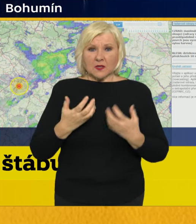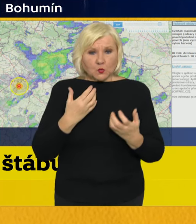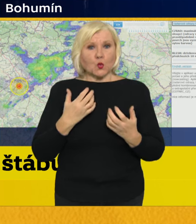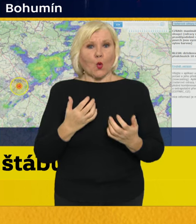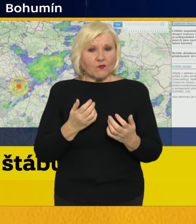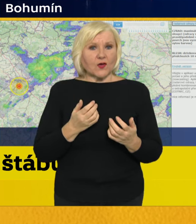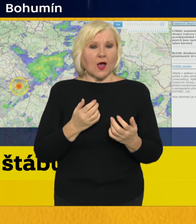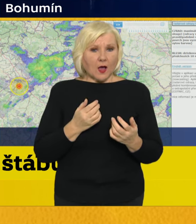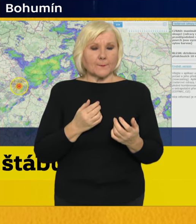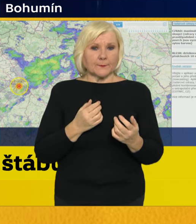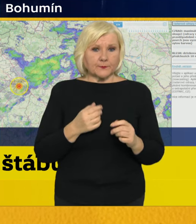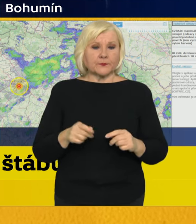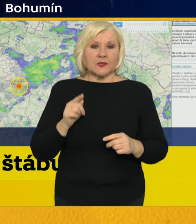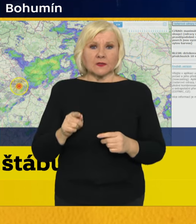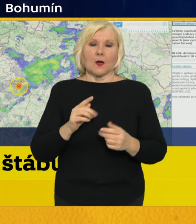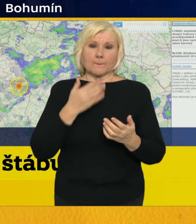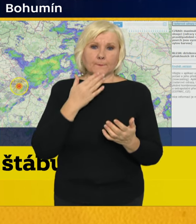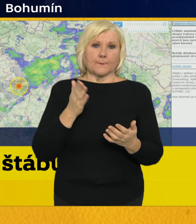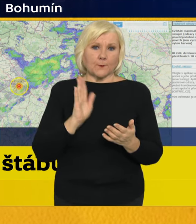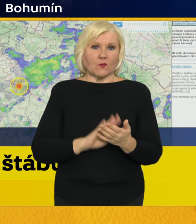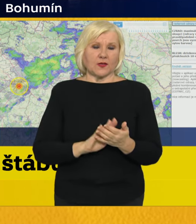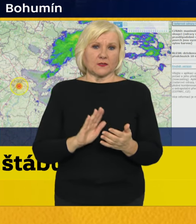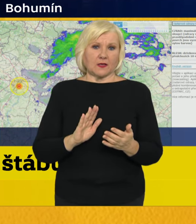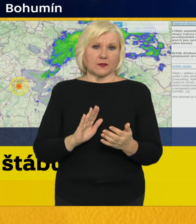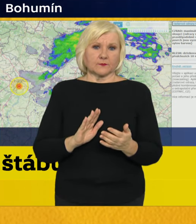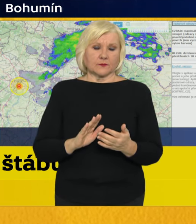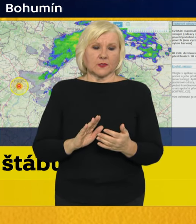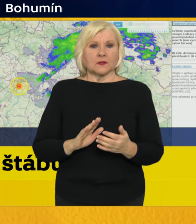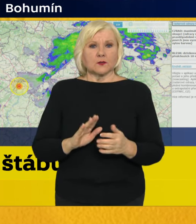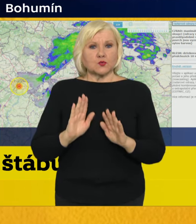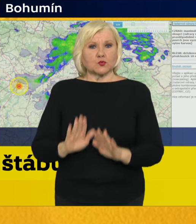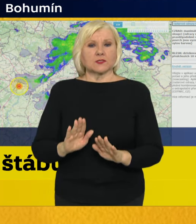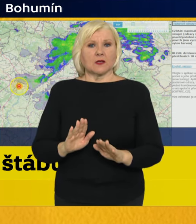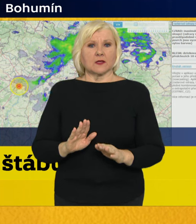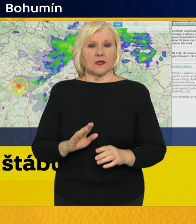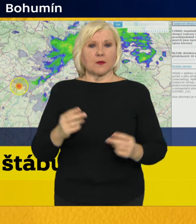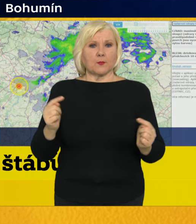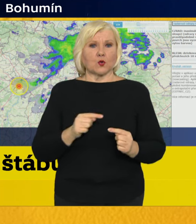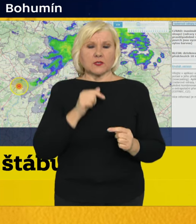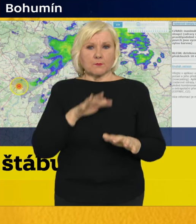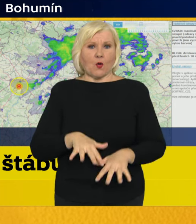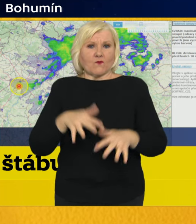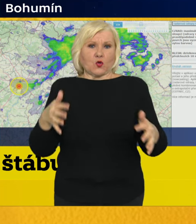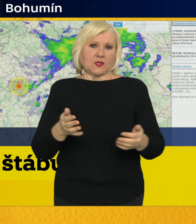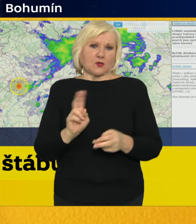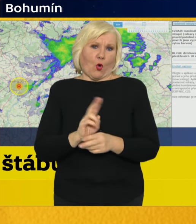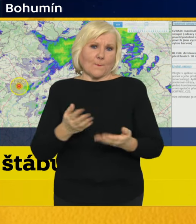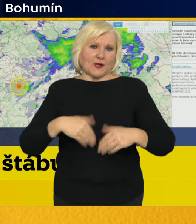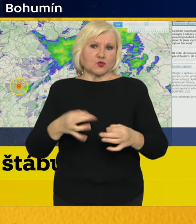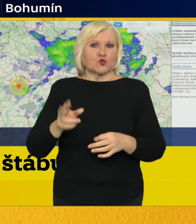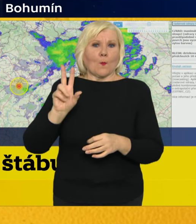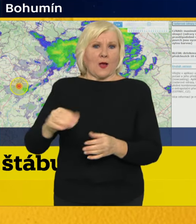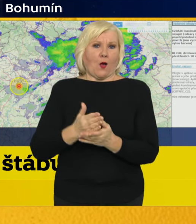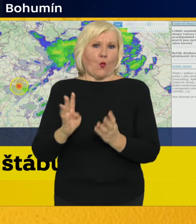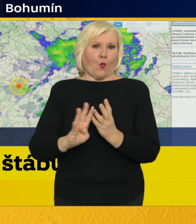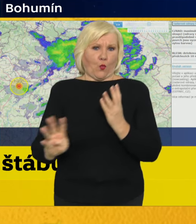že tam se podaří zůstat v režimu těch protipovodních opatření tam vybudovaných, byť v tuto chvíli ta